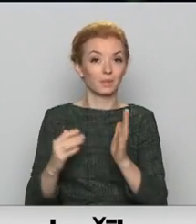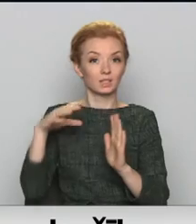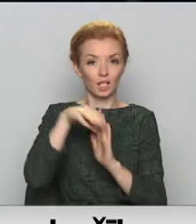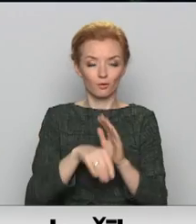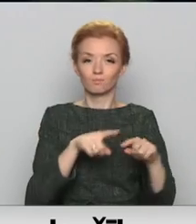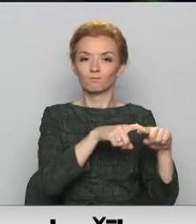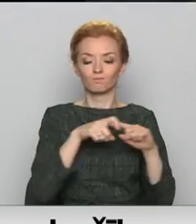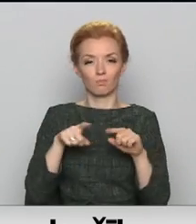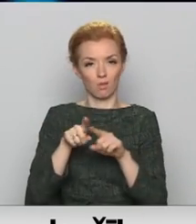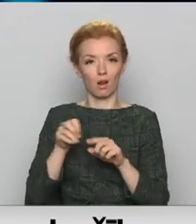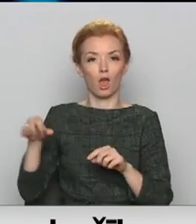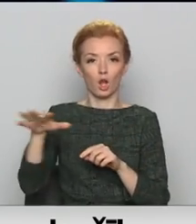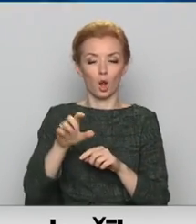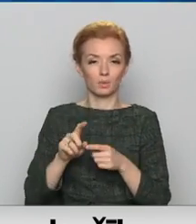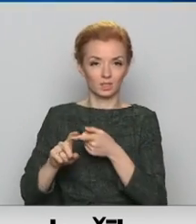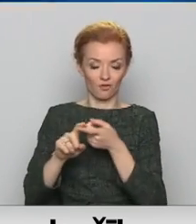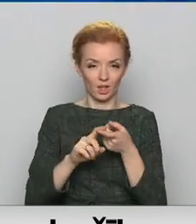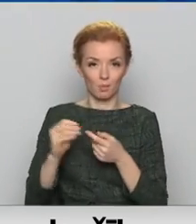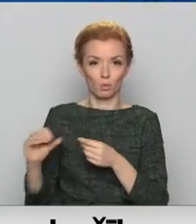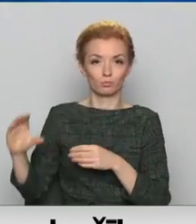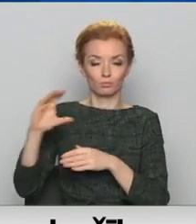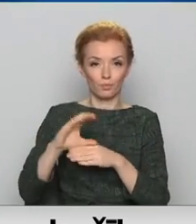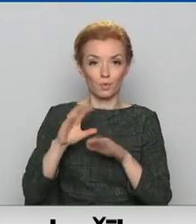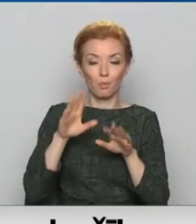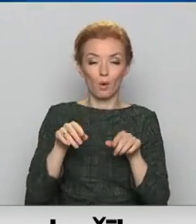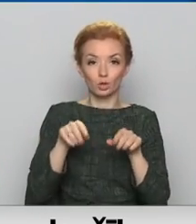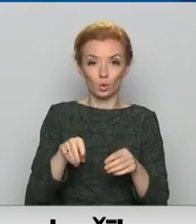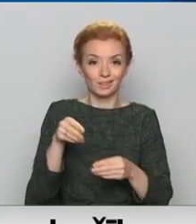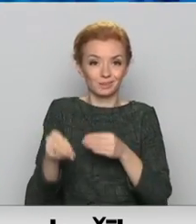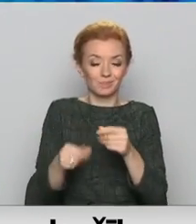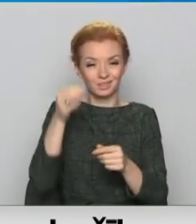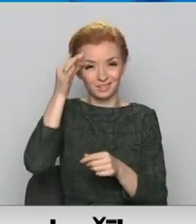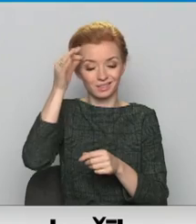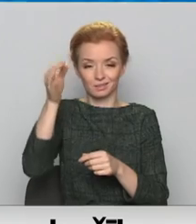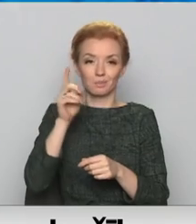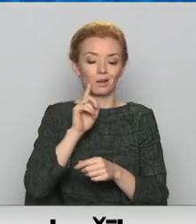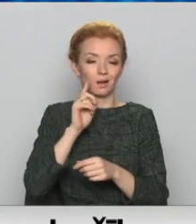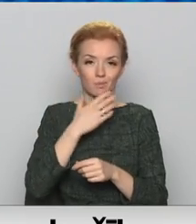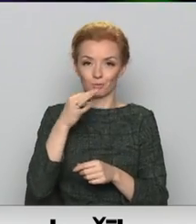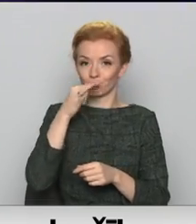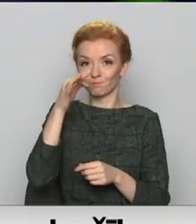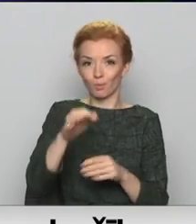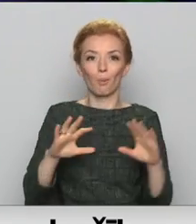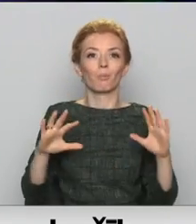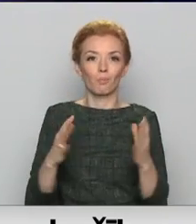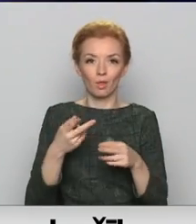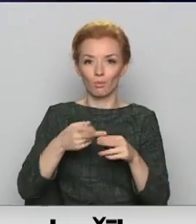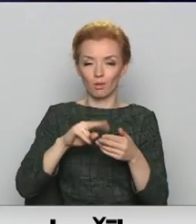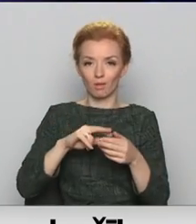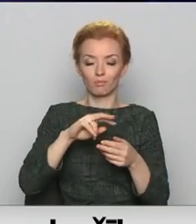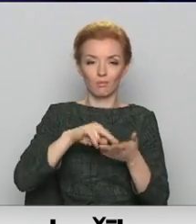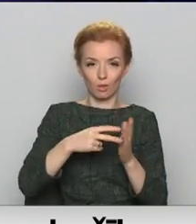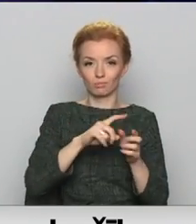arī Eiropas Savienības finansējumu. Precīzas šo poligonu izveids izmaksas centrs pagaidām neatklāja, bet plānots piesaistīt